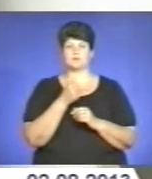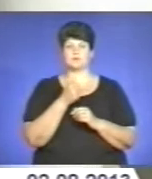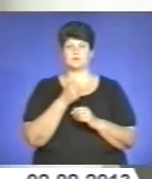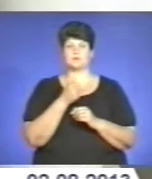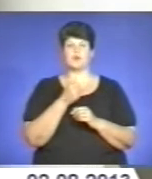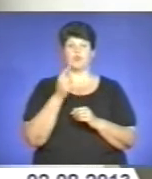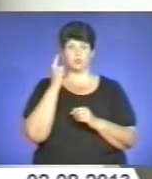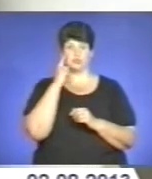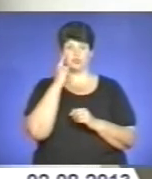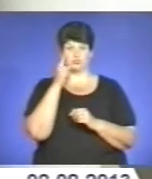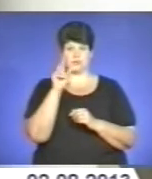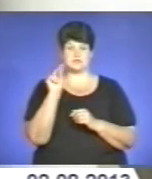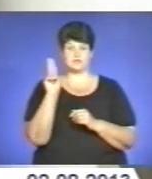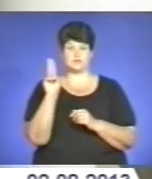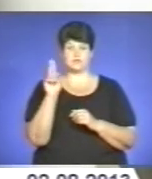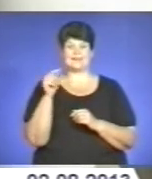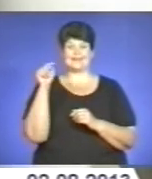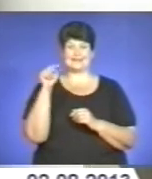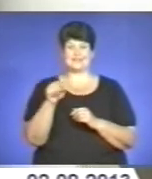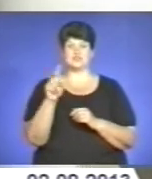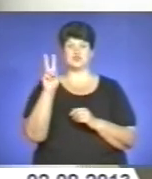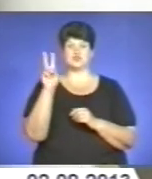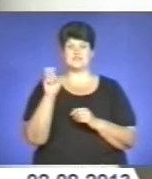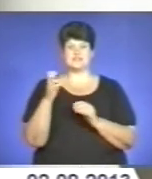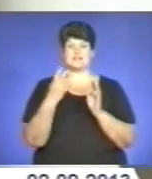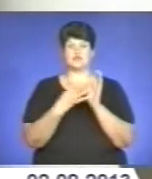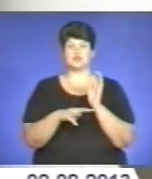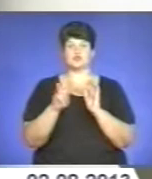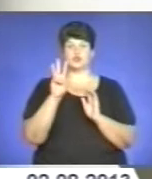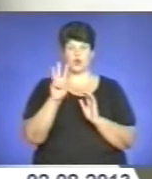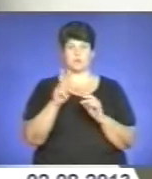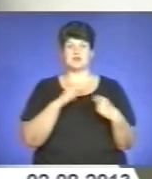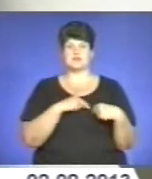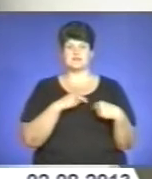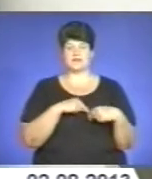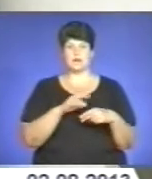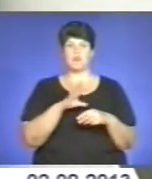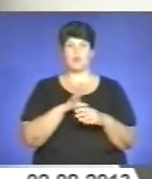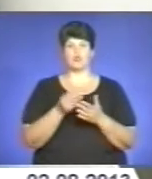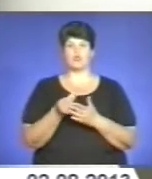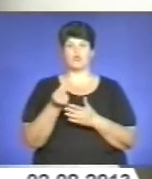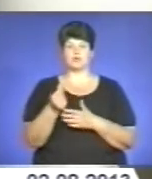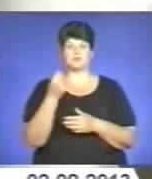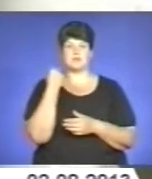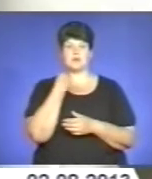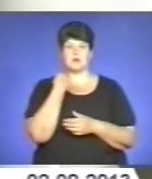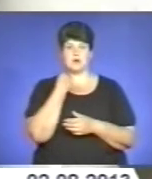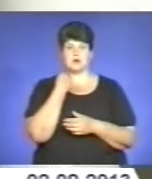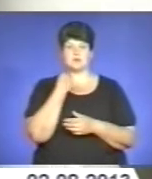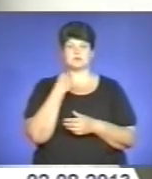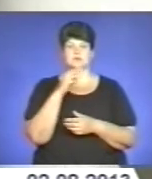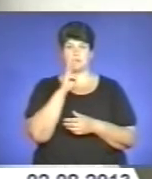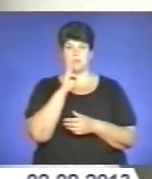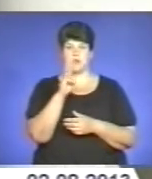думайте, будь ласка, цифру, 1293 працівникам було виплачено заборгованої заробітної